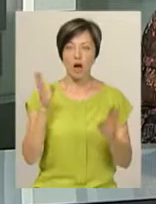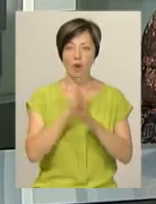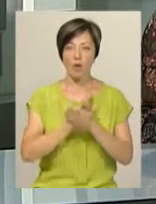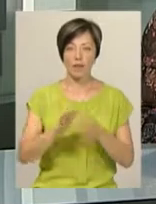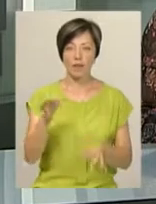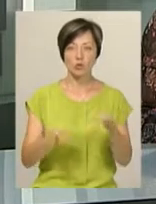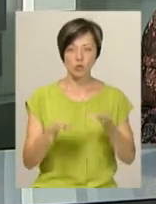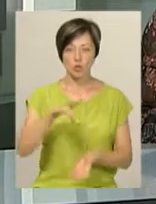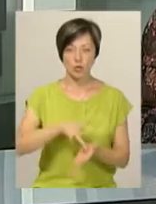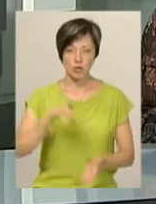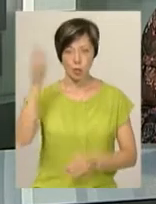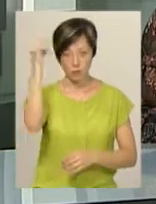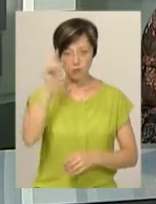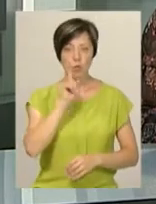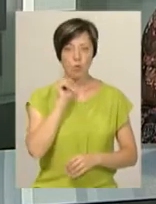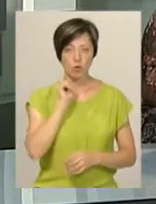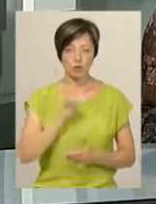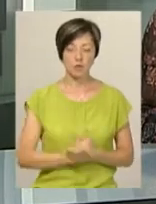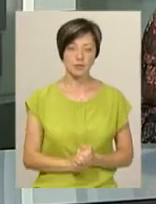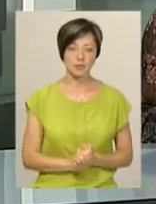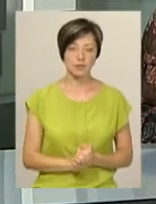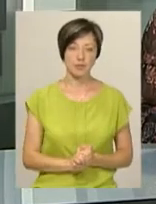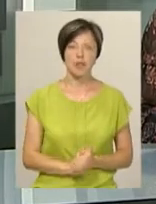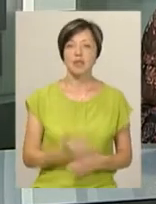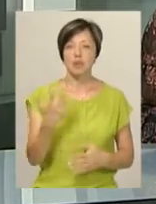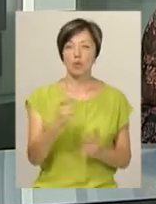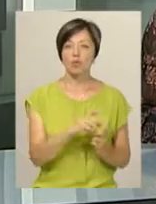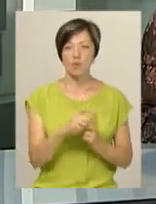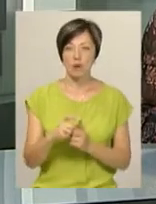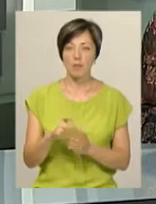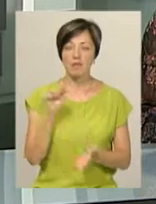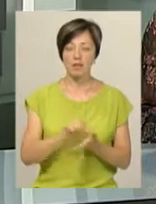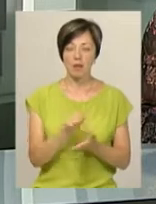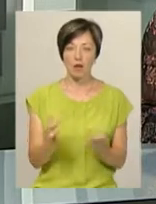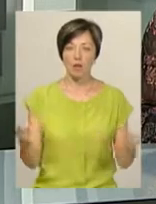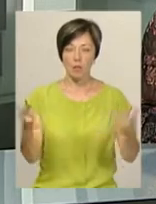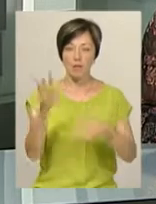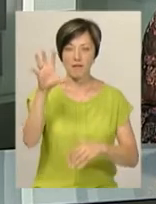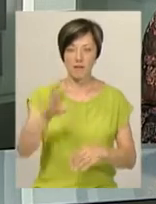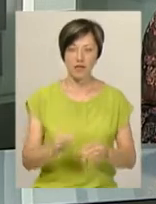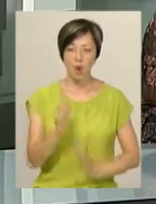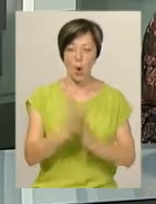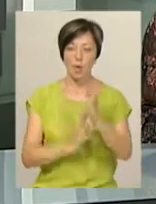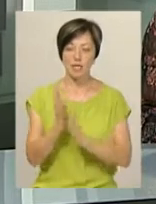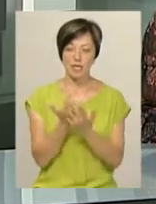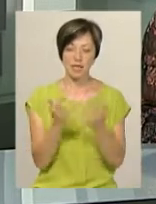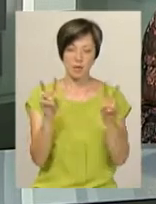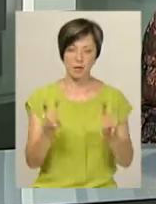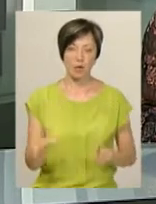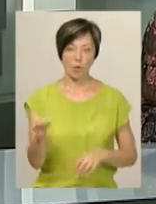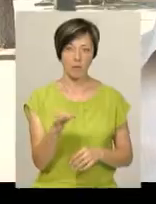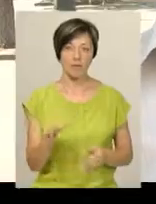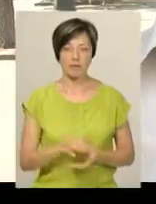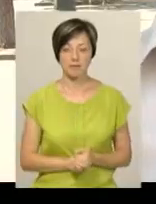натуралістичного центру учнівської молоді Василь Климчук. За його словами, у виданні охоплено весь рослинний різновид області.